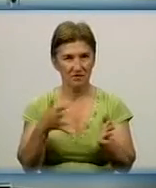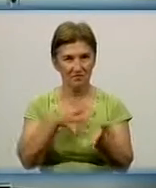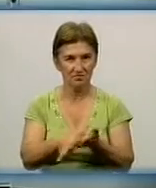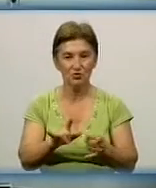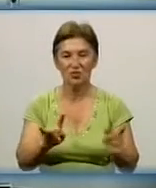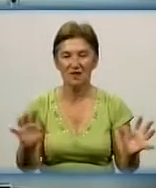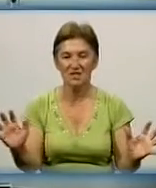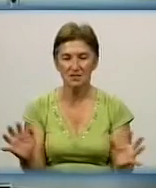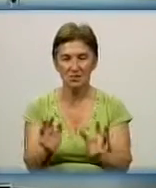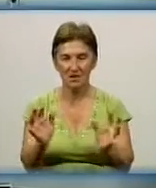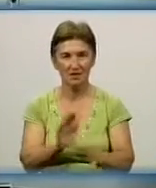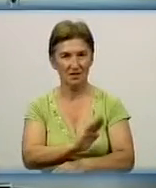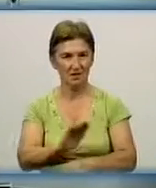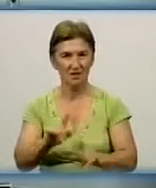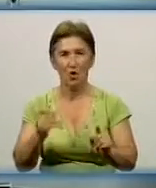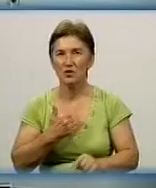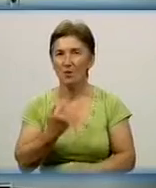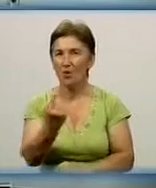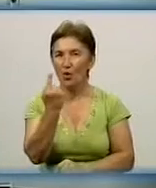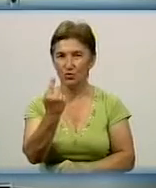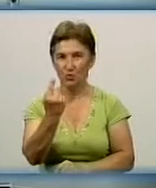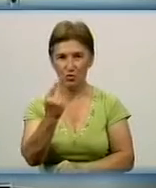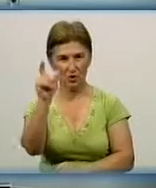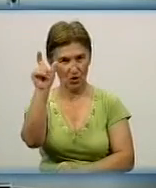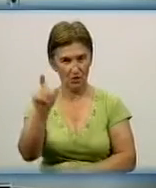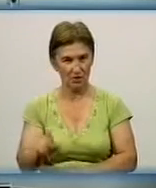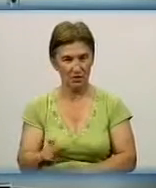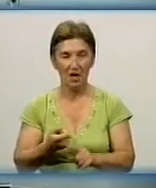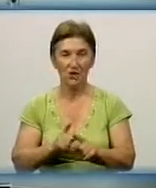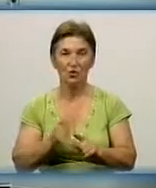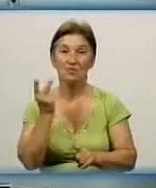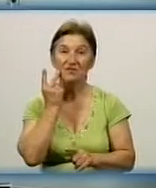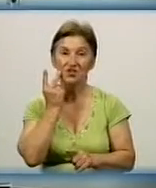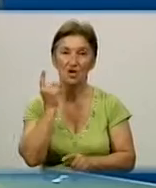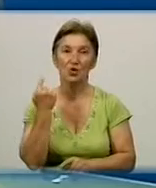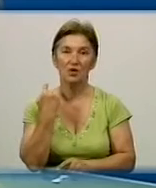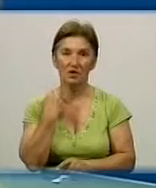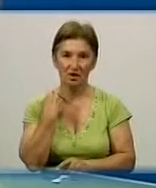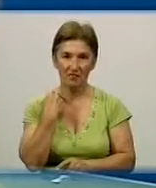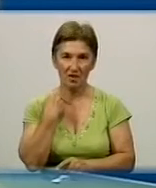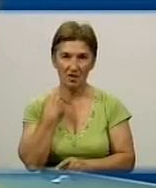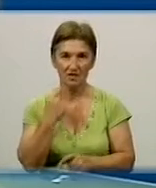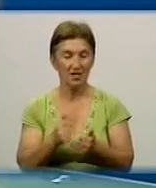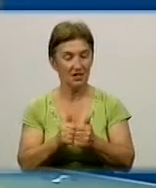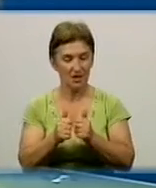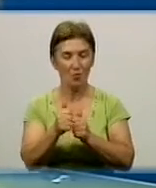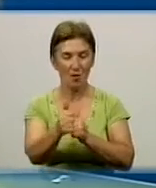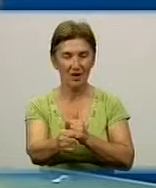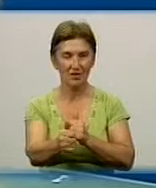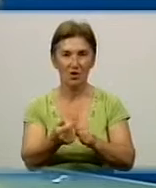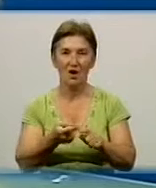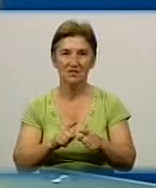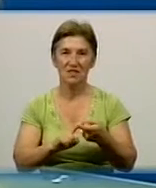життя хоча б однієї людини. Тому, звичайно, Кіровоград тут йде попереду, і це